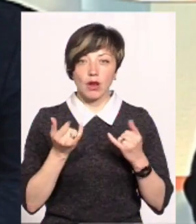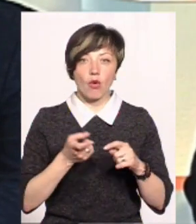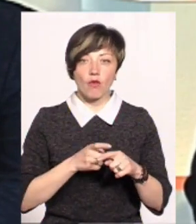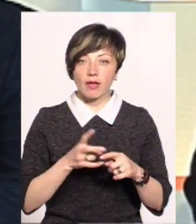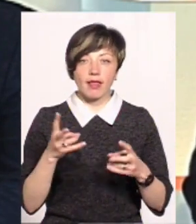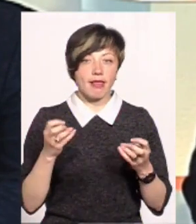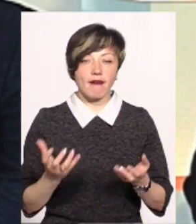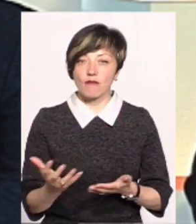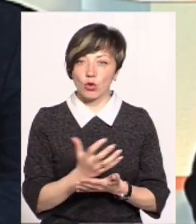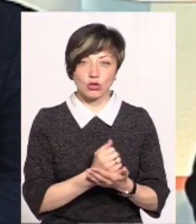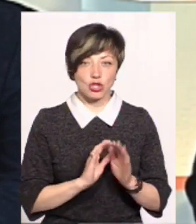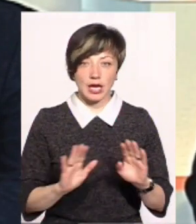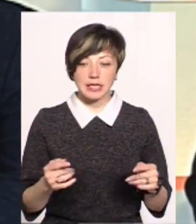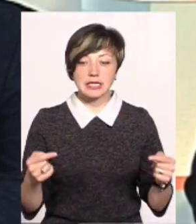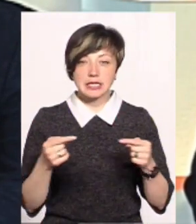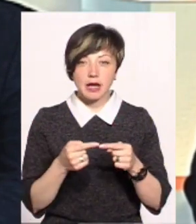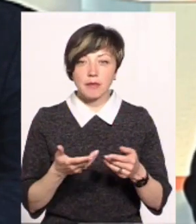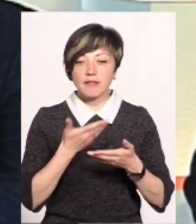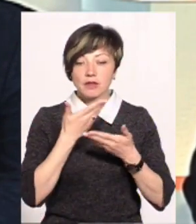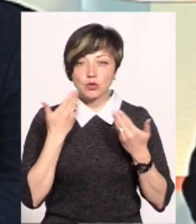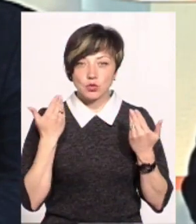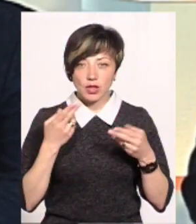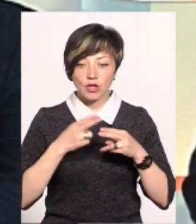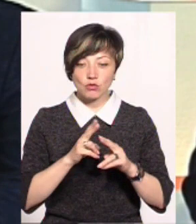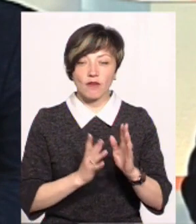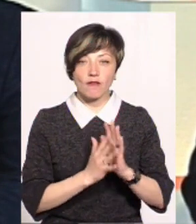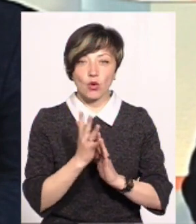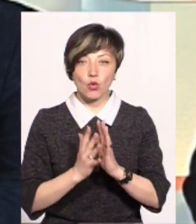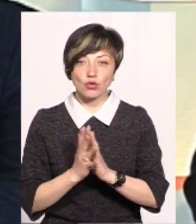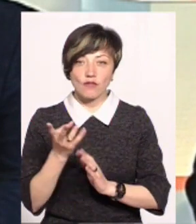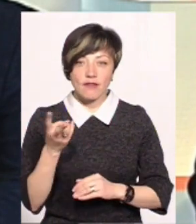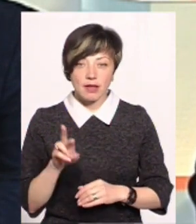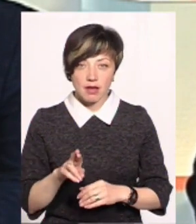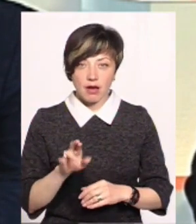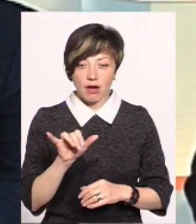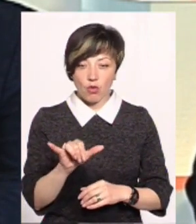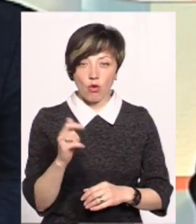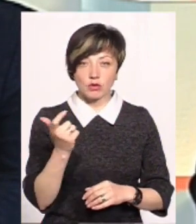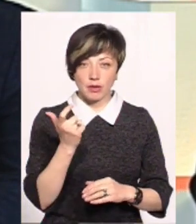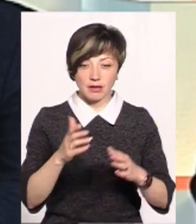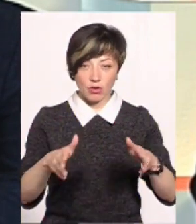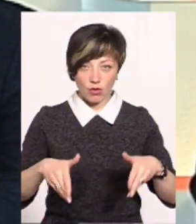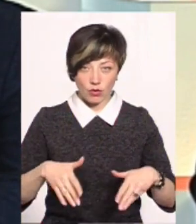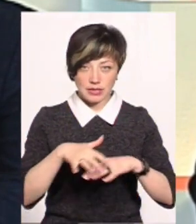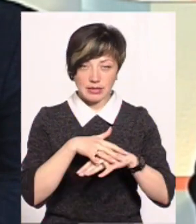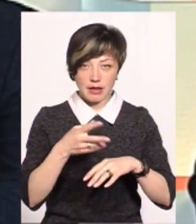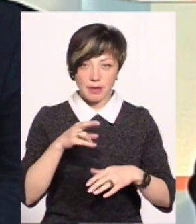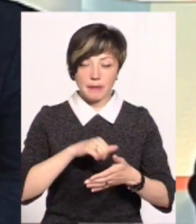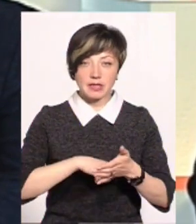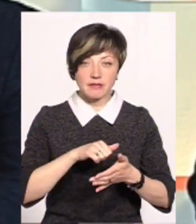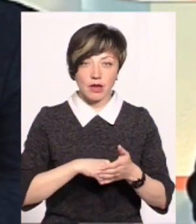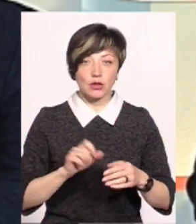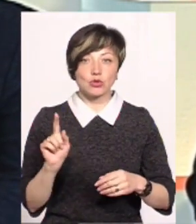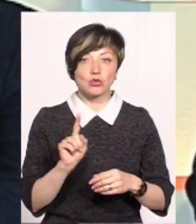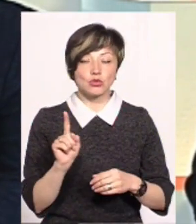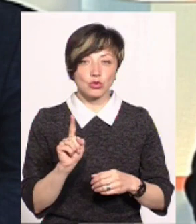овочів неврожайний. І саме відсутність технологічного вирощування в домогосподарствах населення призвело